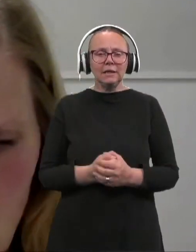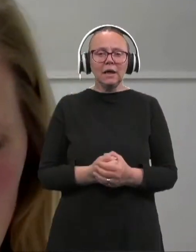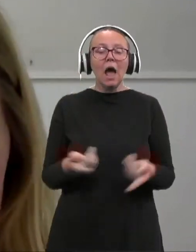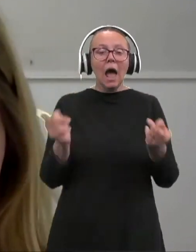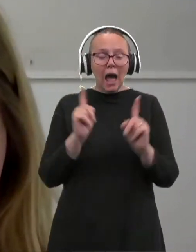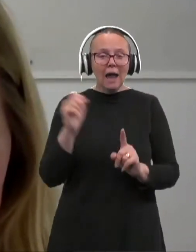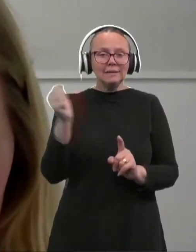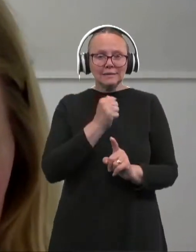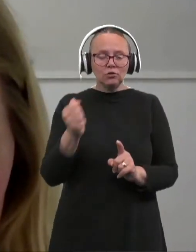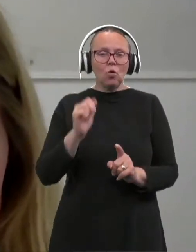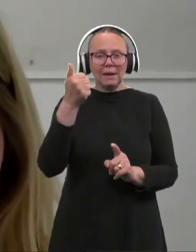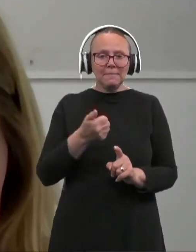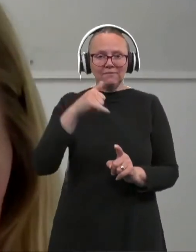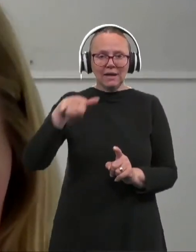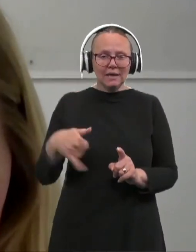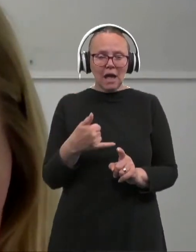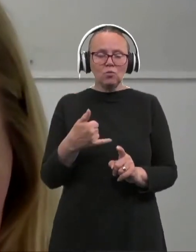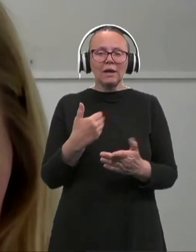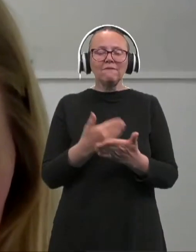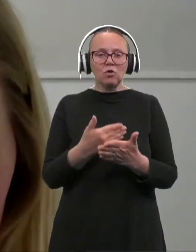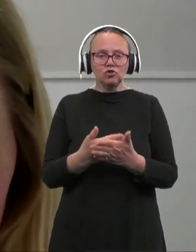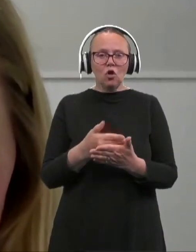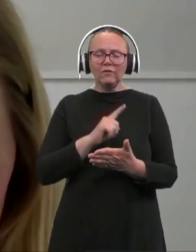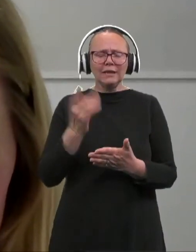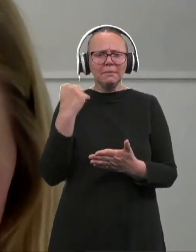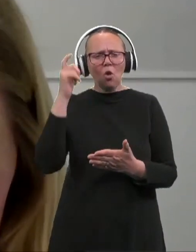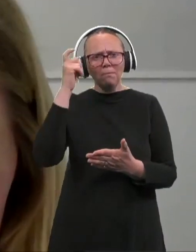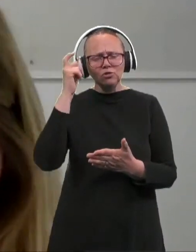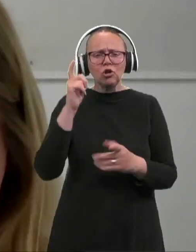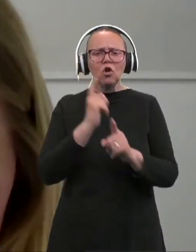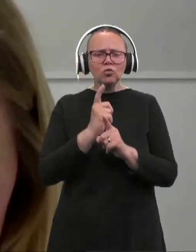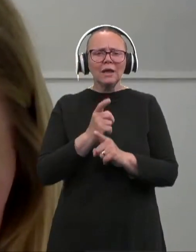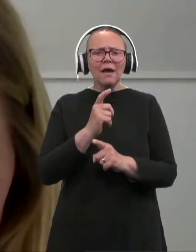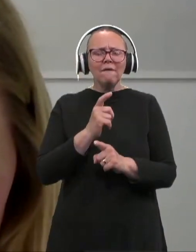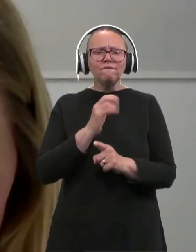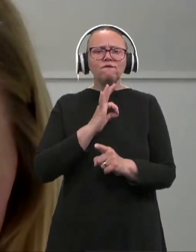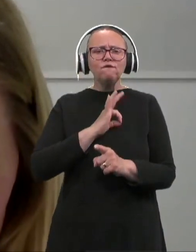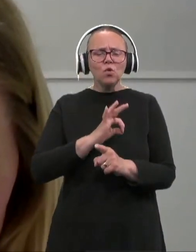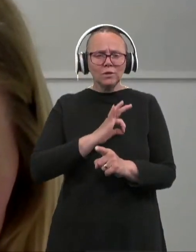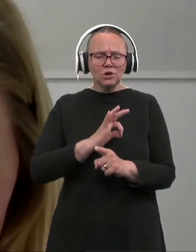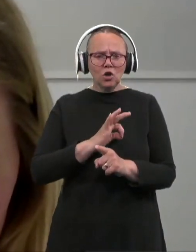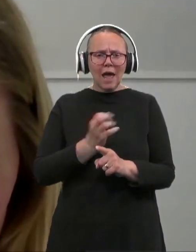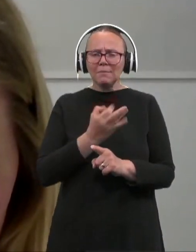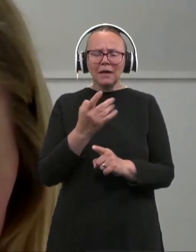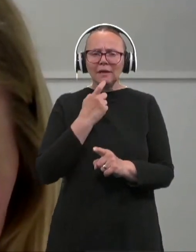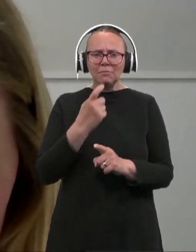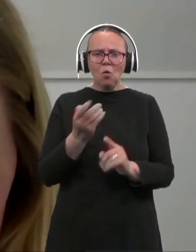Ali zato, ker se 1. januarja pač v osnovi ni bilo mišljeno, da se tudi funkcionarjem, katerimkoli, dviguje